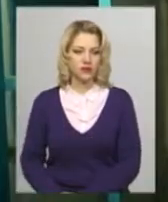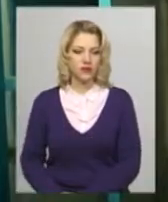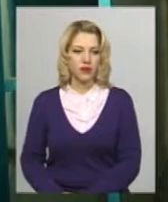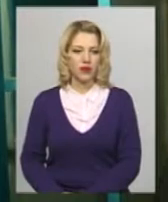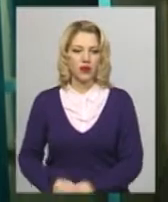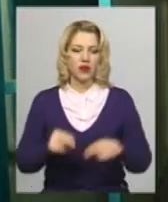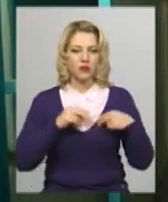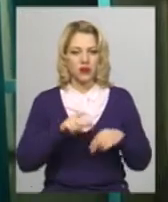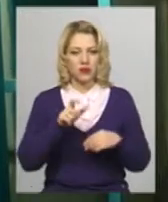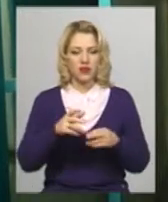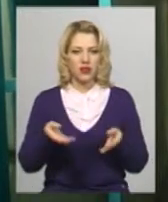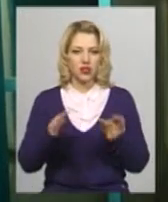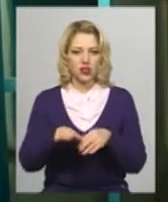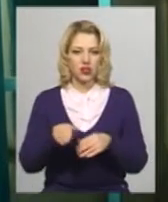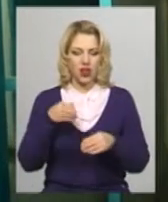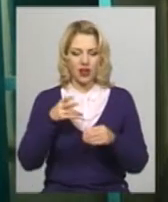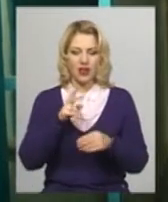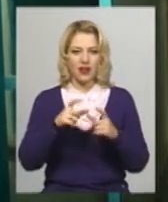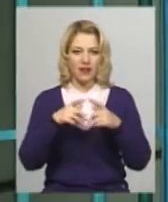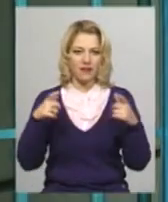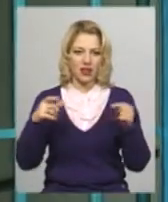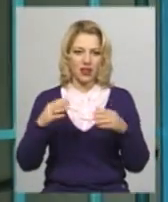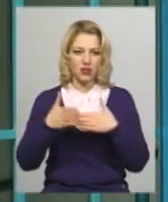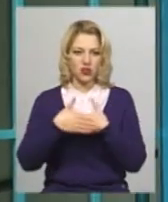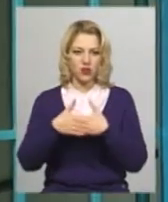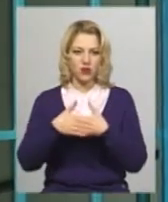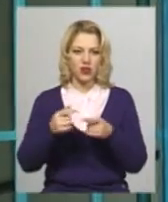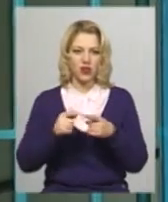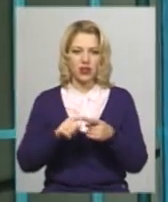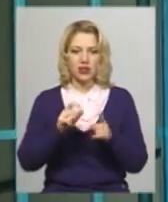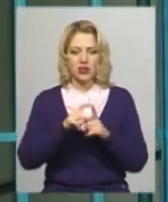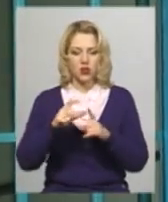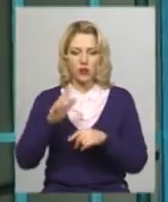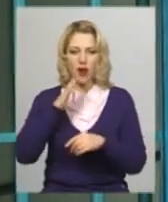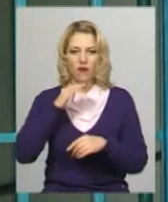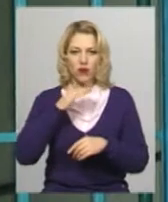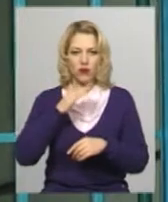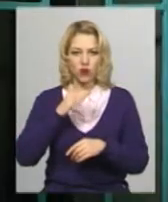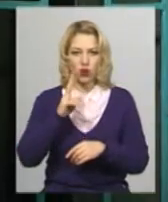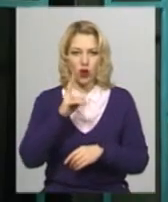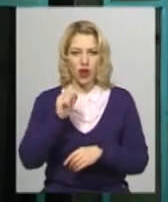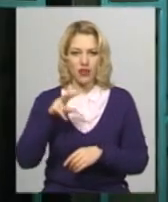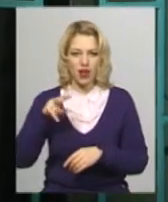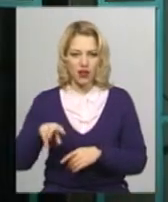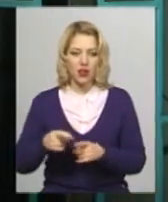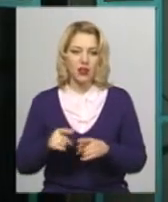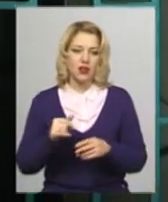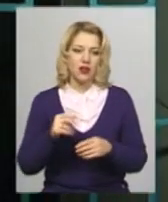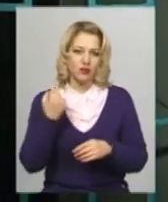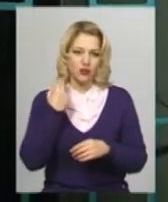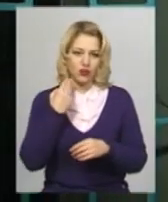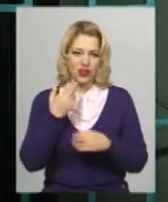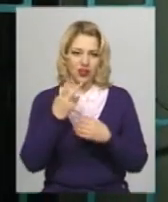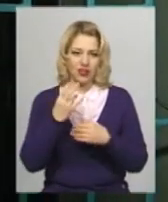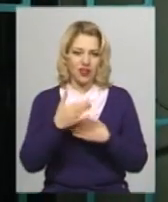Працівник залишає квитанцію у дверях. За словами майстра міського комунального підприємства «Хмельницькводоканал» Андрія Шкарубського, боржники відкривають двері не